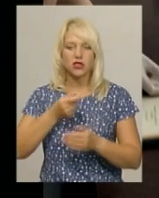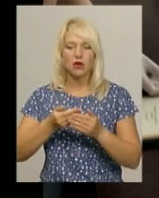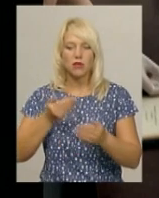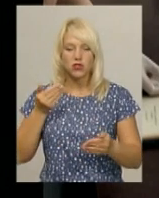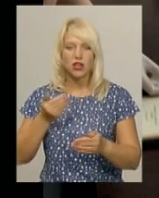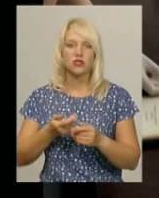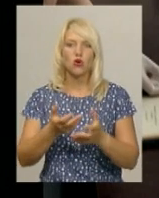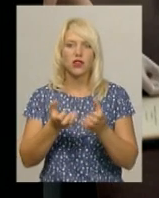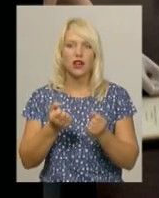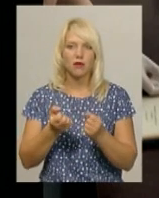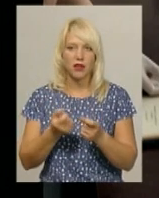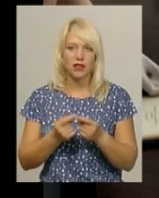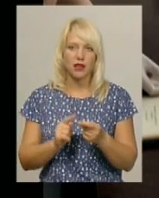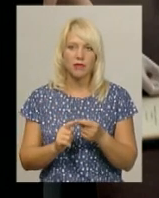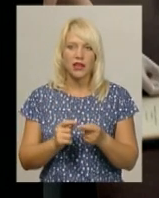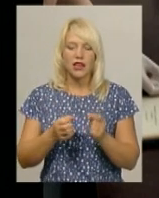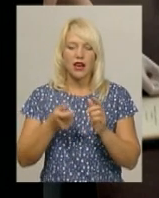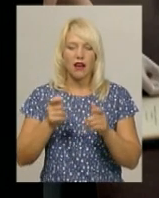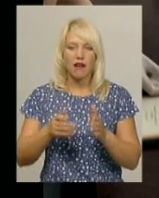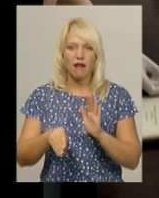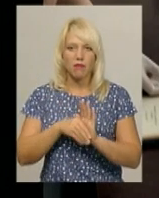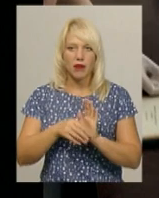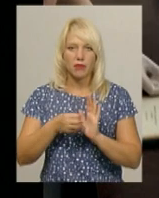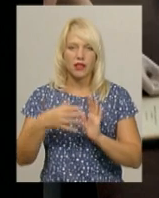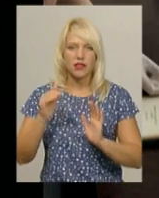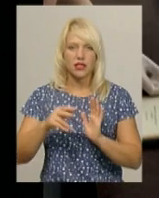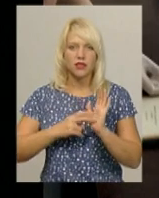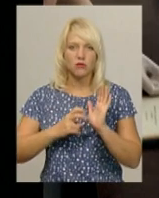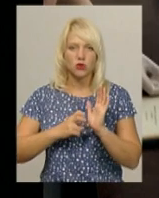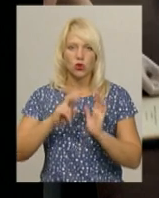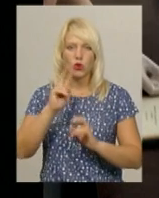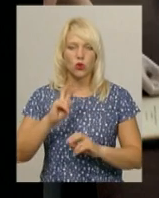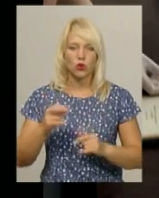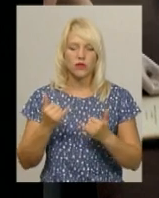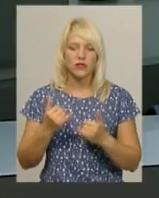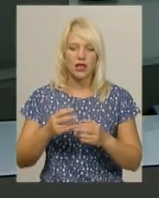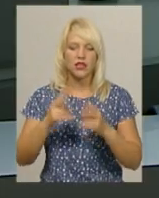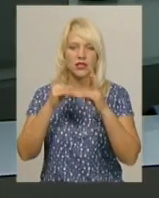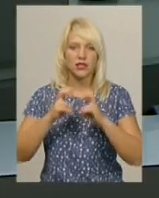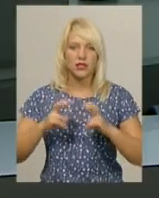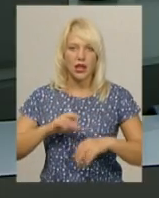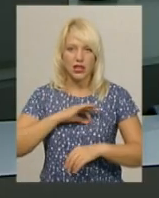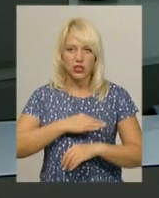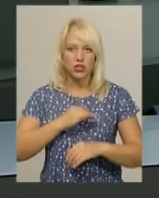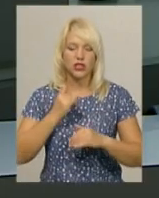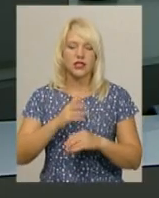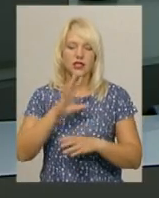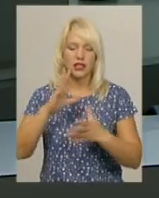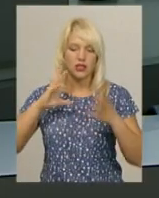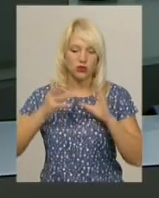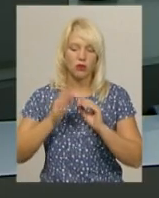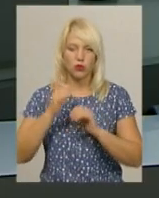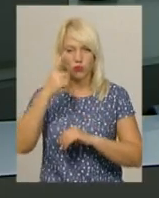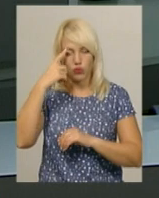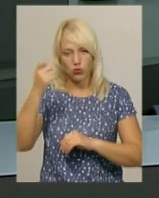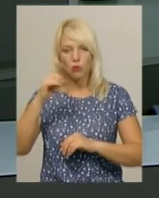частини хабара – 15 700 доларів. Наразі переводяться слідчі дії. За їх результатами чиновнику буде повідомлено про